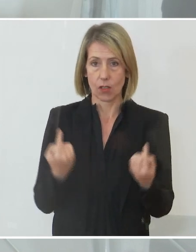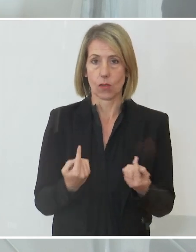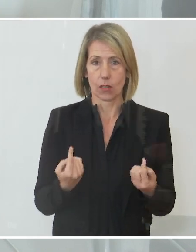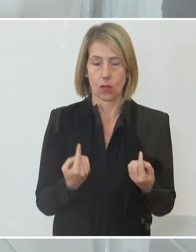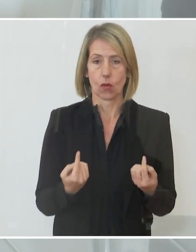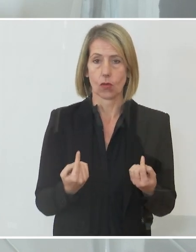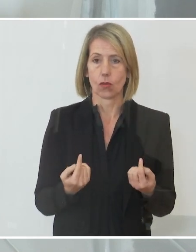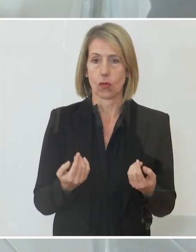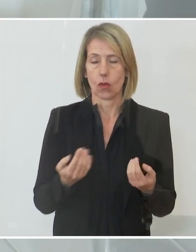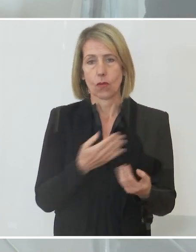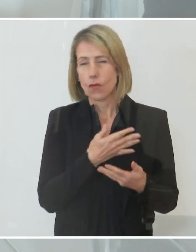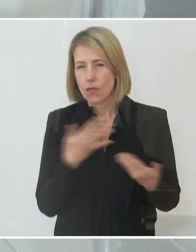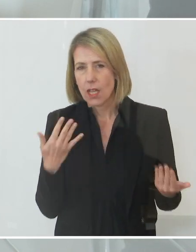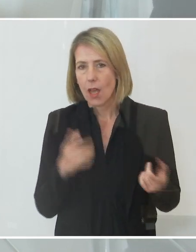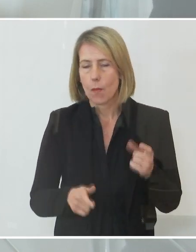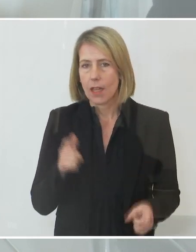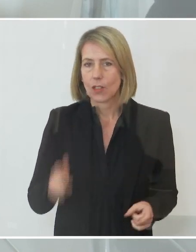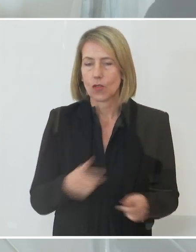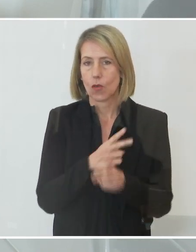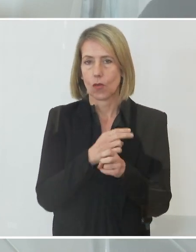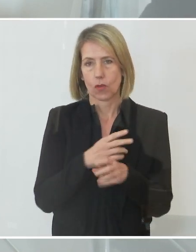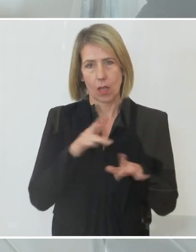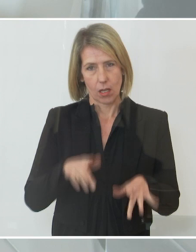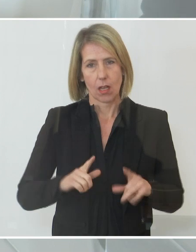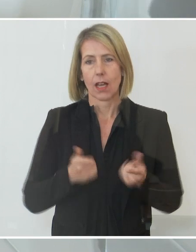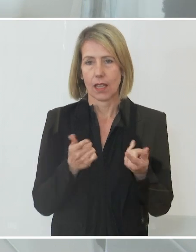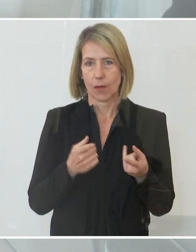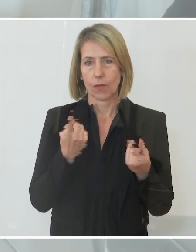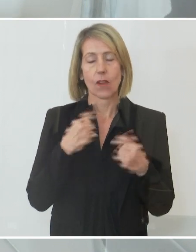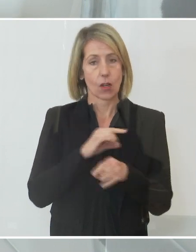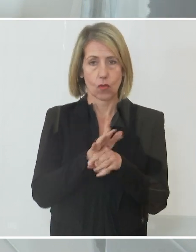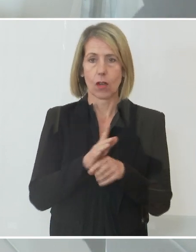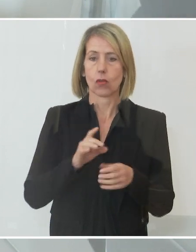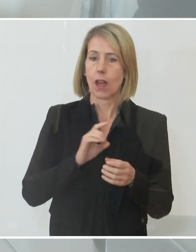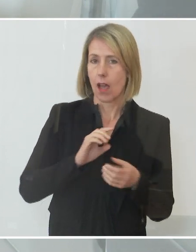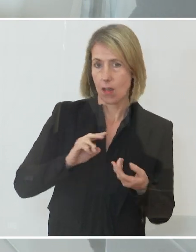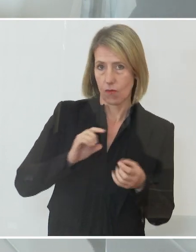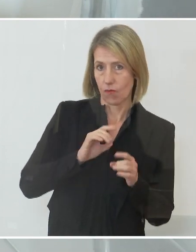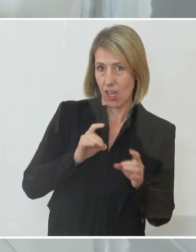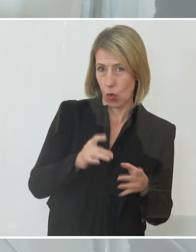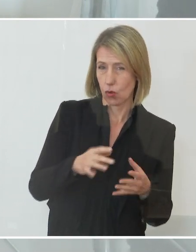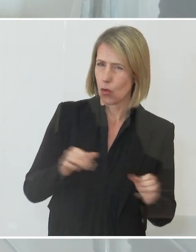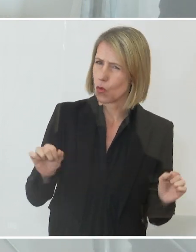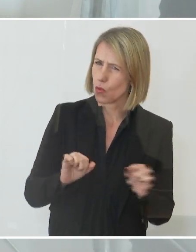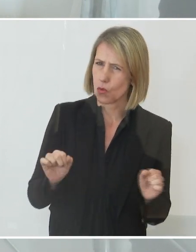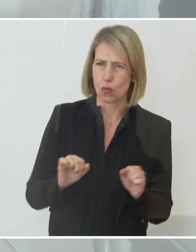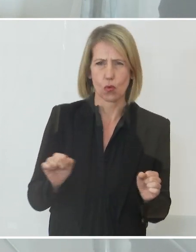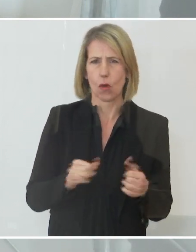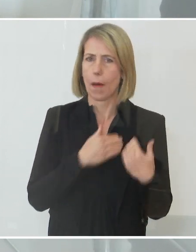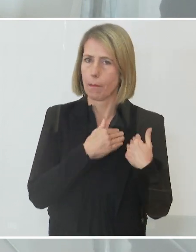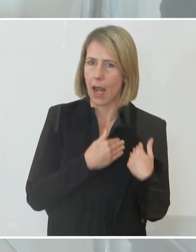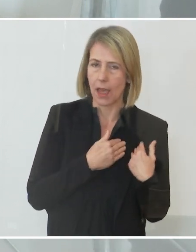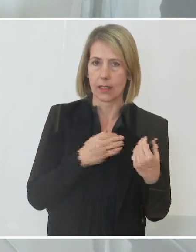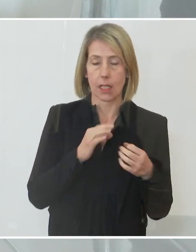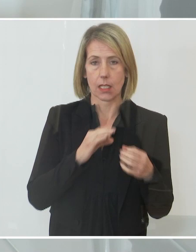sich ja viele Menschen in Österreich befinden, weil das Coronavirus unerträglich mühsam ist und sie belastet,